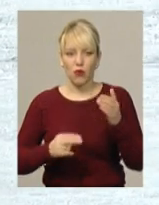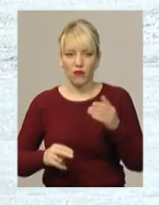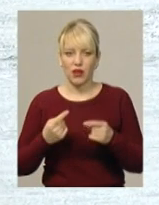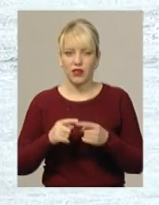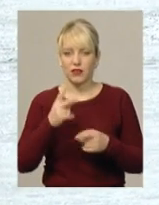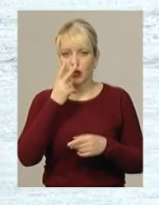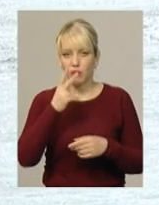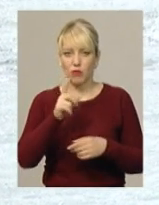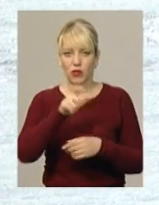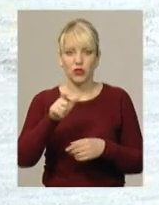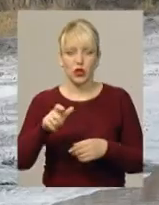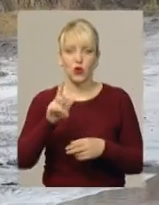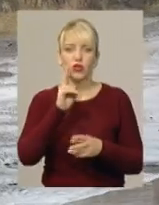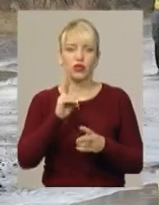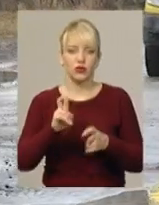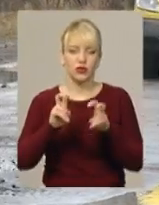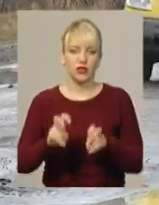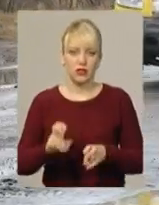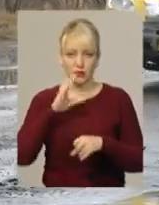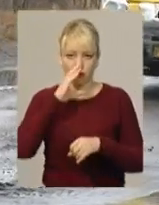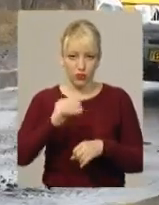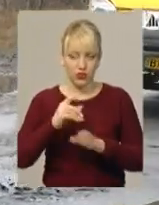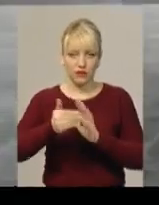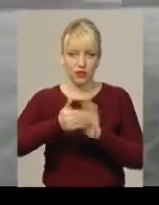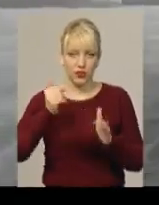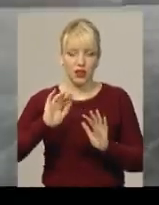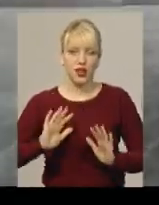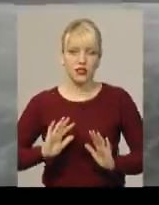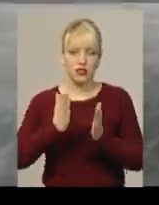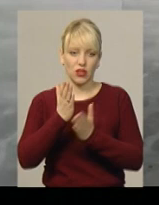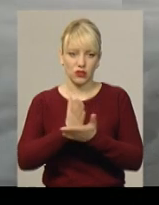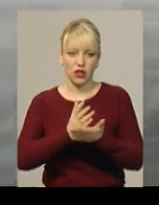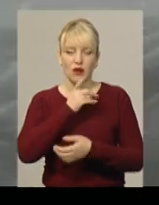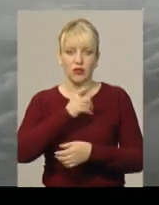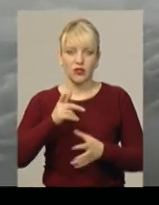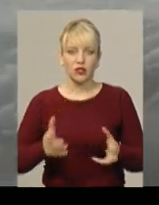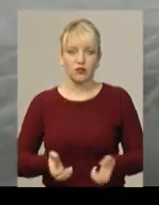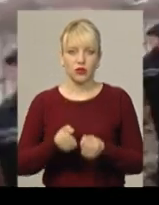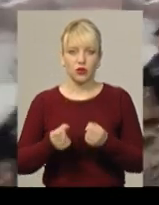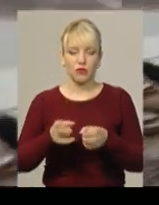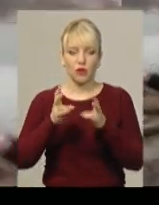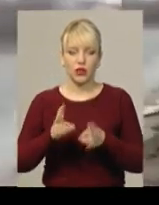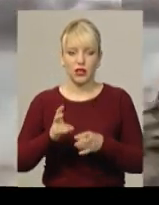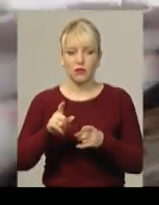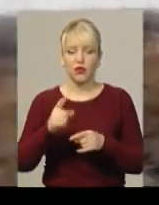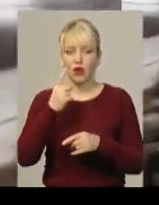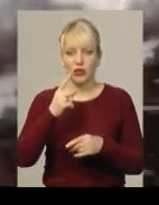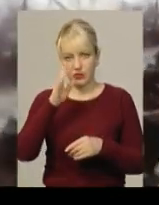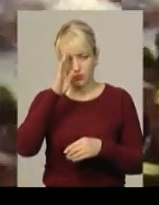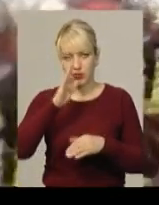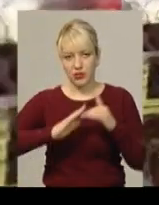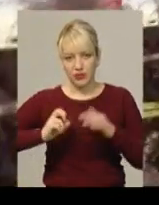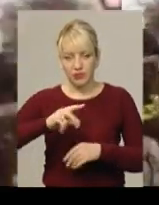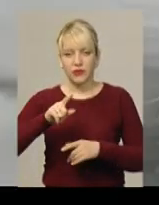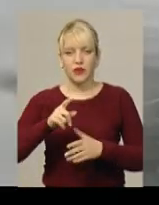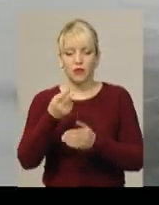яка проїжджала повз водойму. Вони і викликали надзвичайні служби. Під час порятунку потерпілого один із надзвичайників теж провалився під лід та